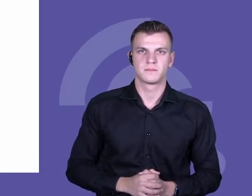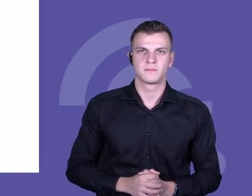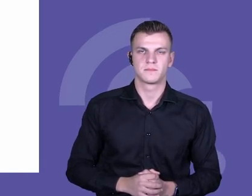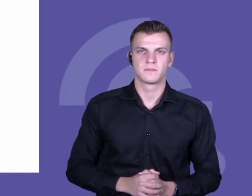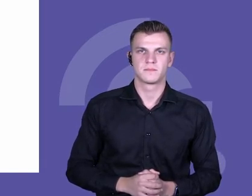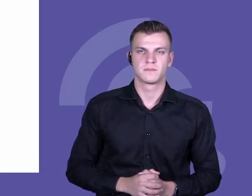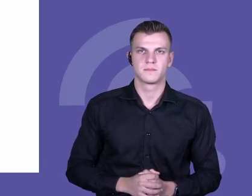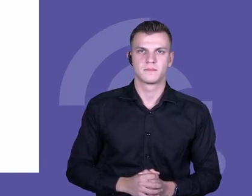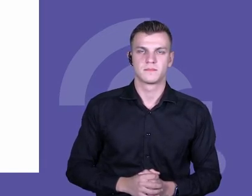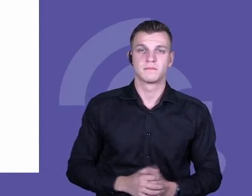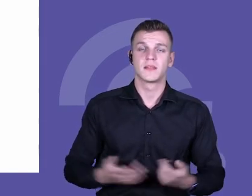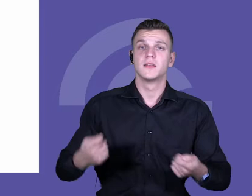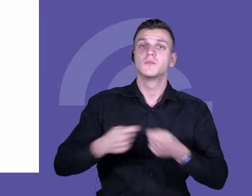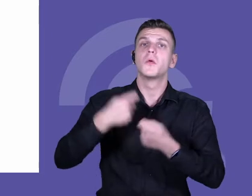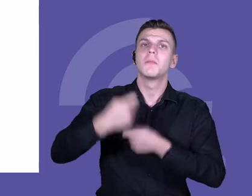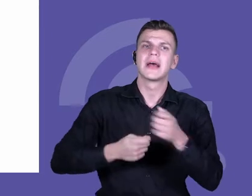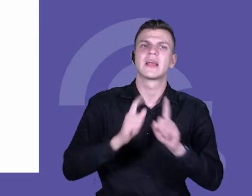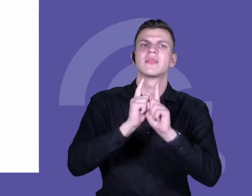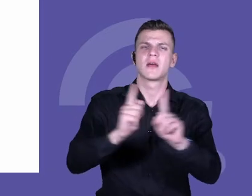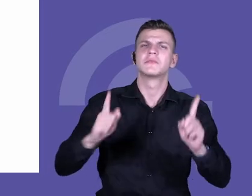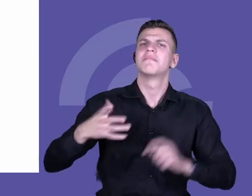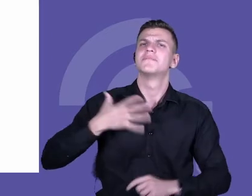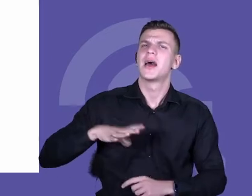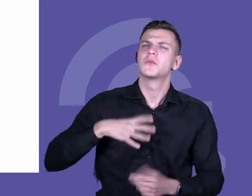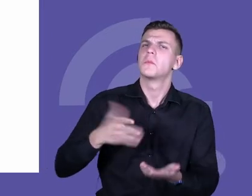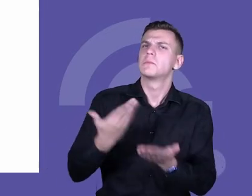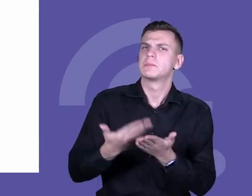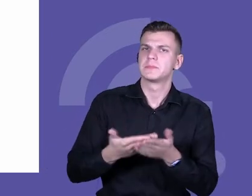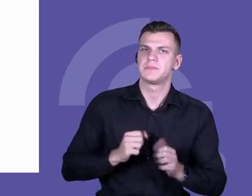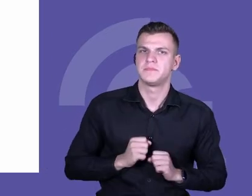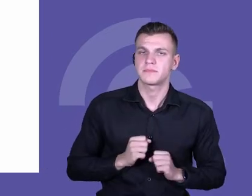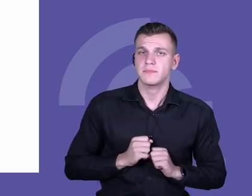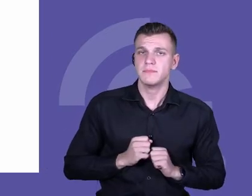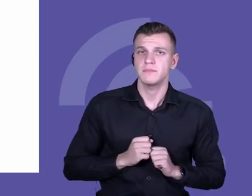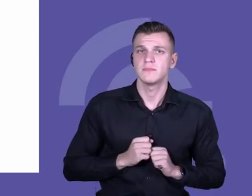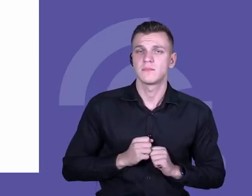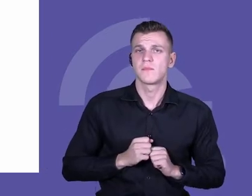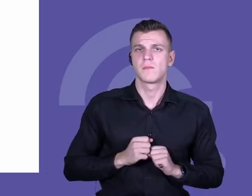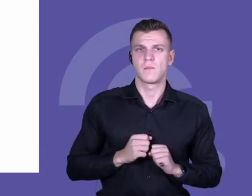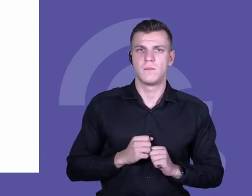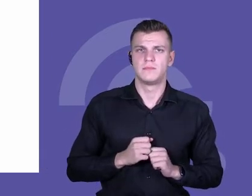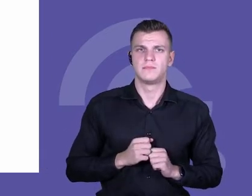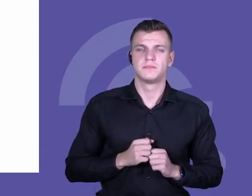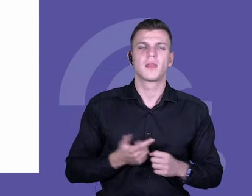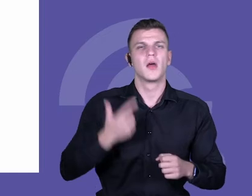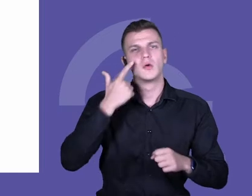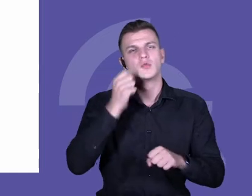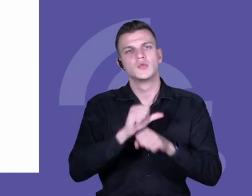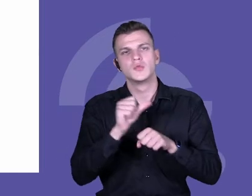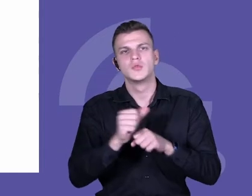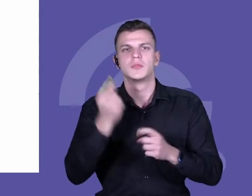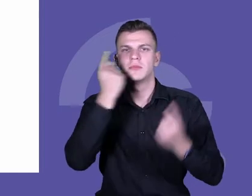wdrożyć tą współpracę nauczycieli. Często myślimy o kształceniu, jaka instytucja